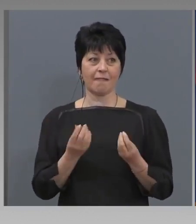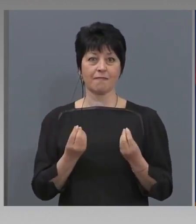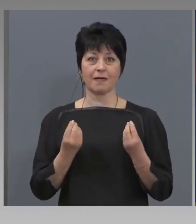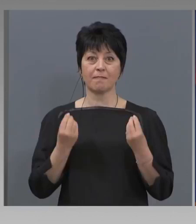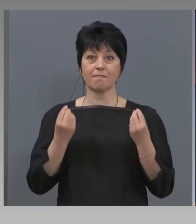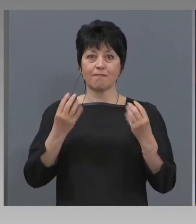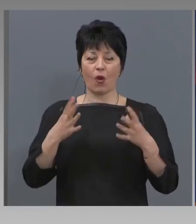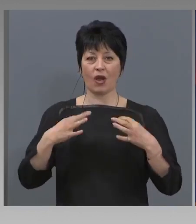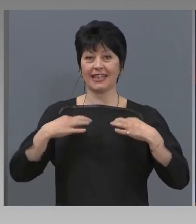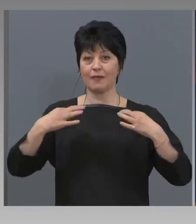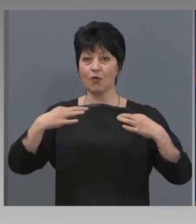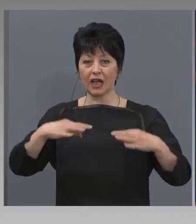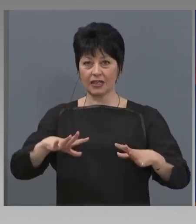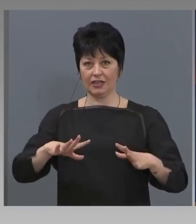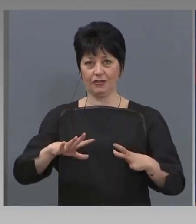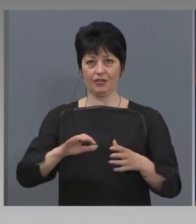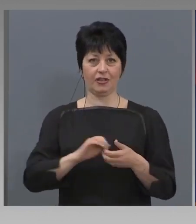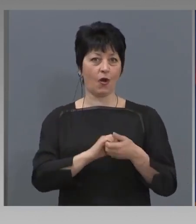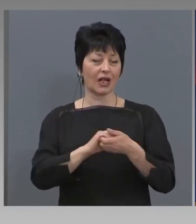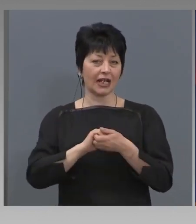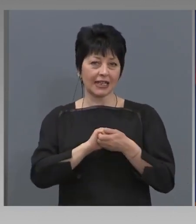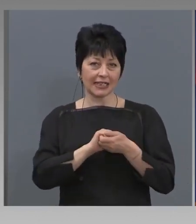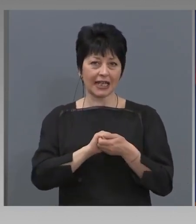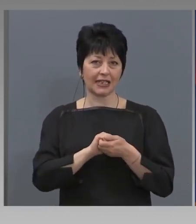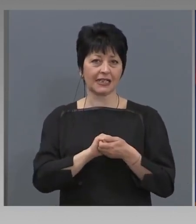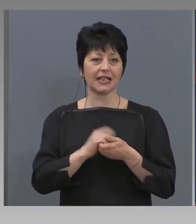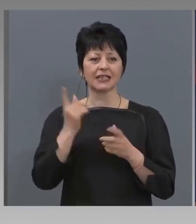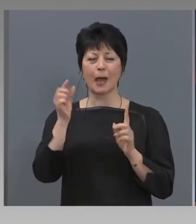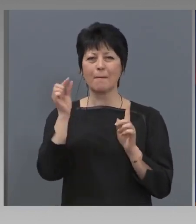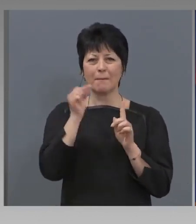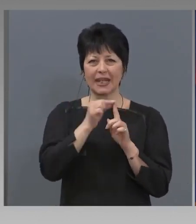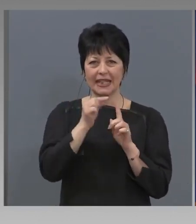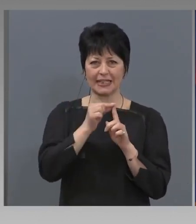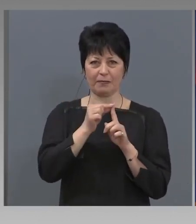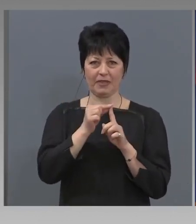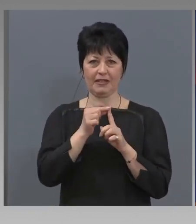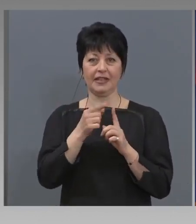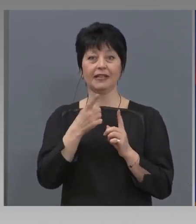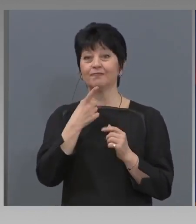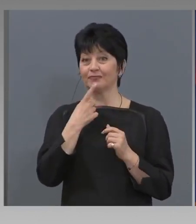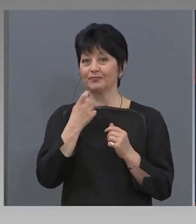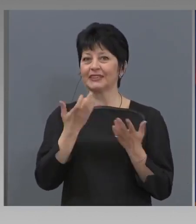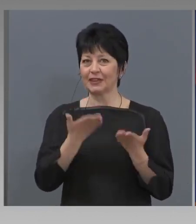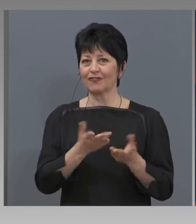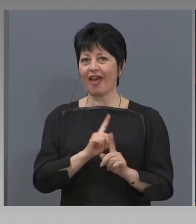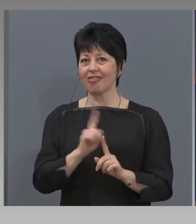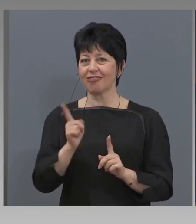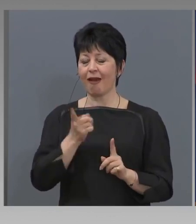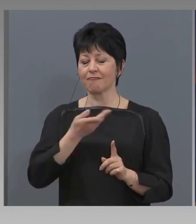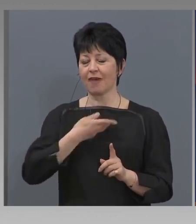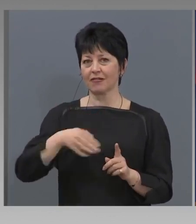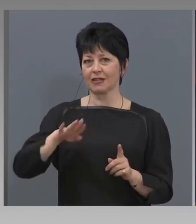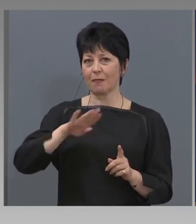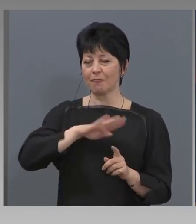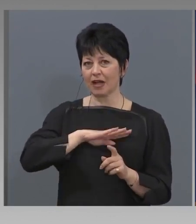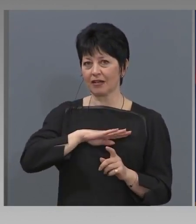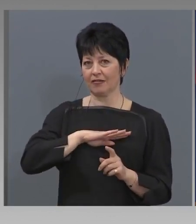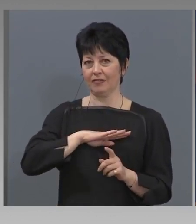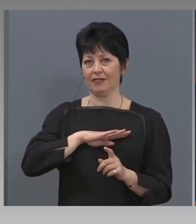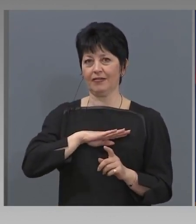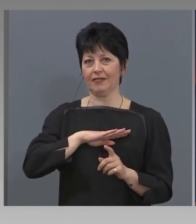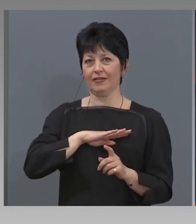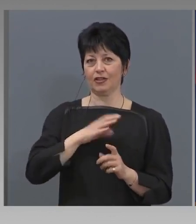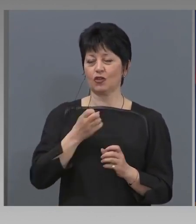Европейския съюз. Нейните принципи на Европейския съюз. Затова и няма и смъртно наказание в Европейския съюз. Прима в Америка, в Штати,